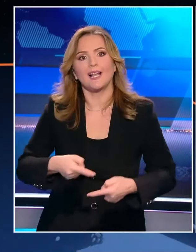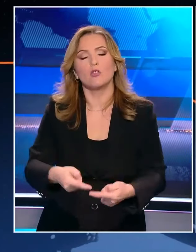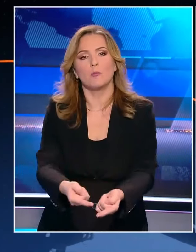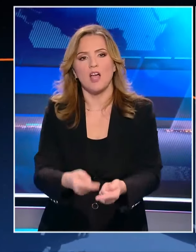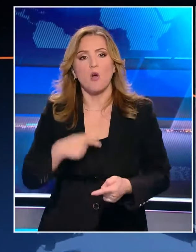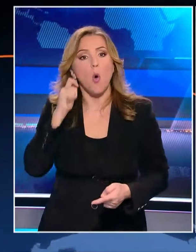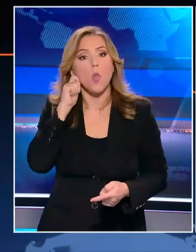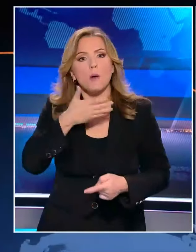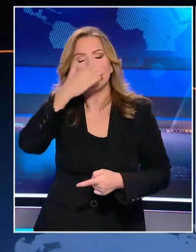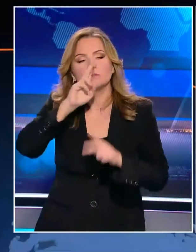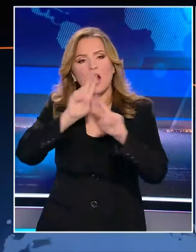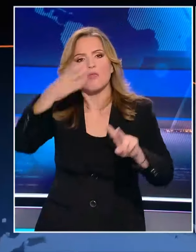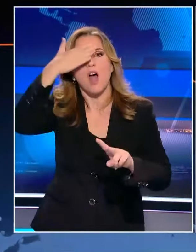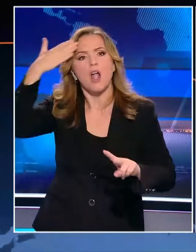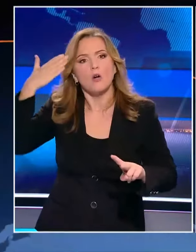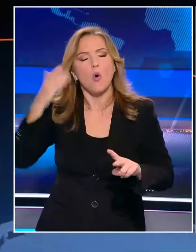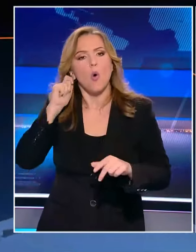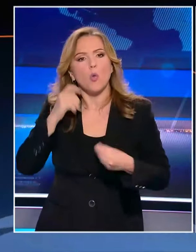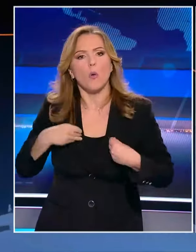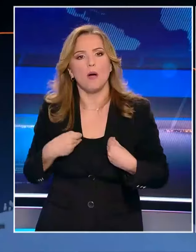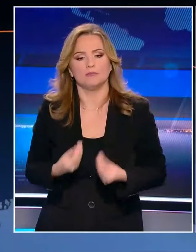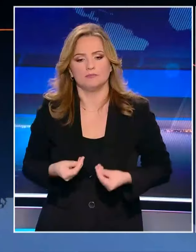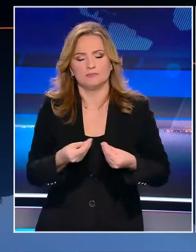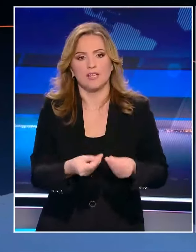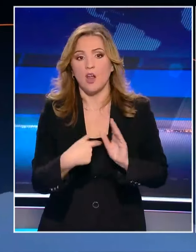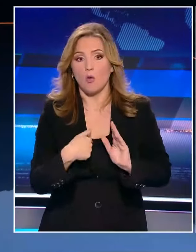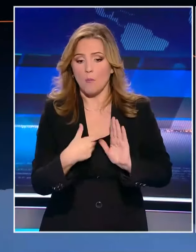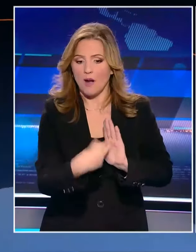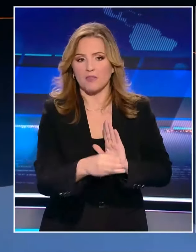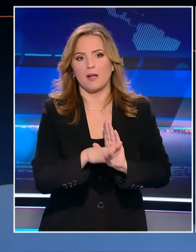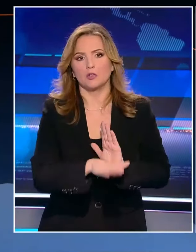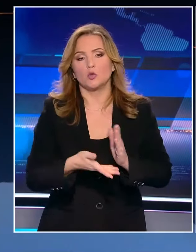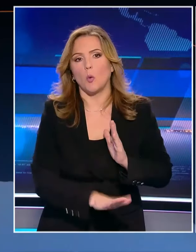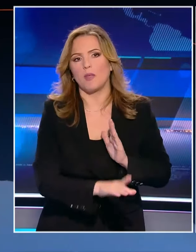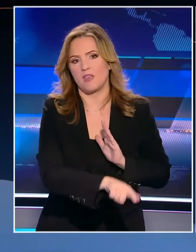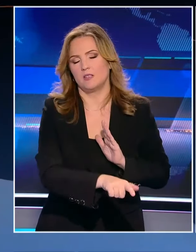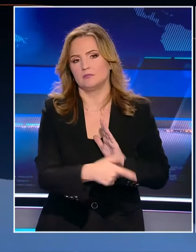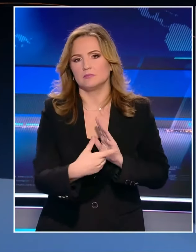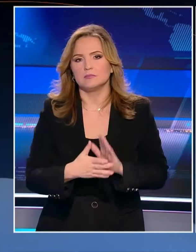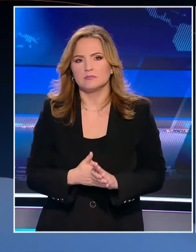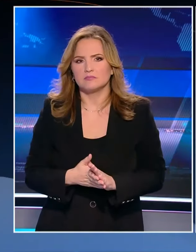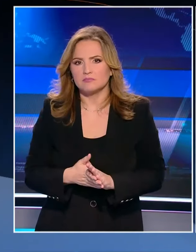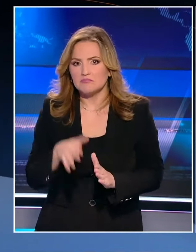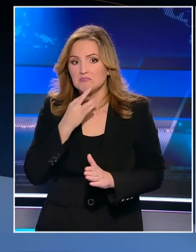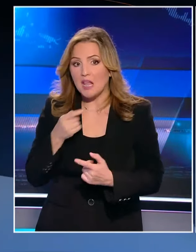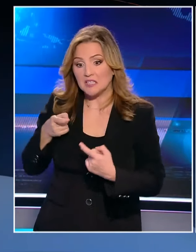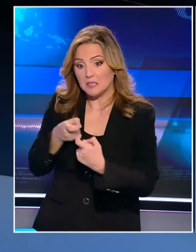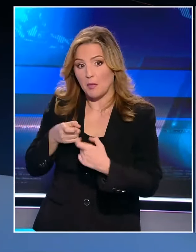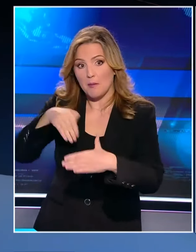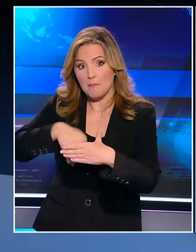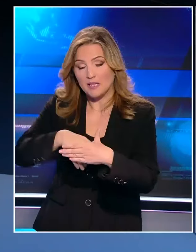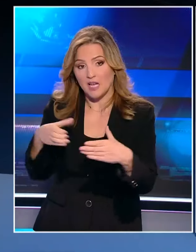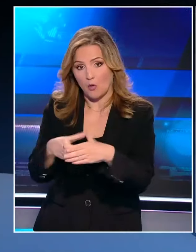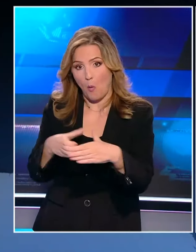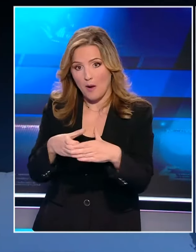το καθαρό μου άνομα για να θέλετε και ένα παράδειγμα για να ζει. Ιδού λοιπόν η ποινικοποίηση της οσοκοματικής αντιπαράθεσης το